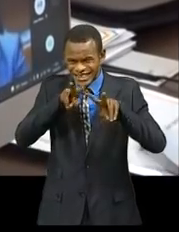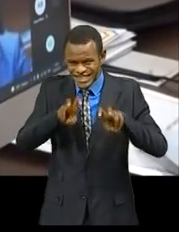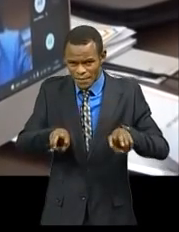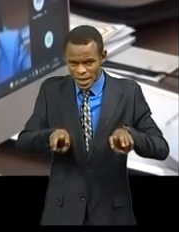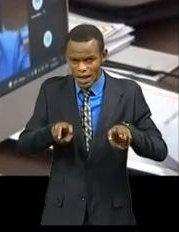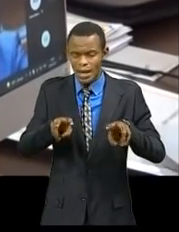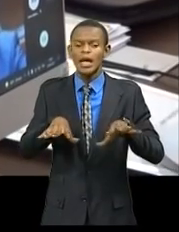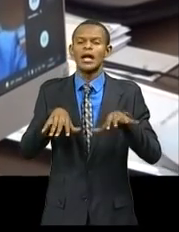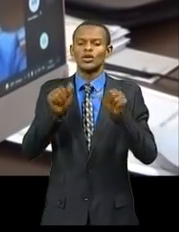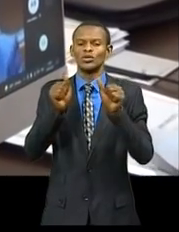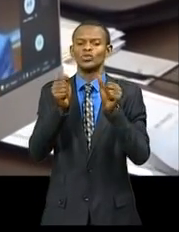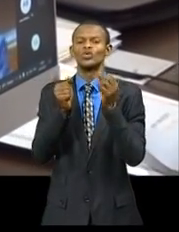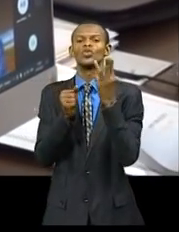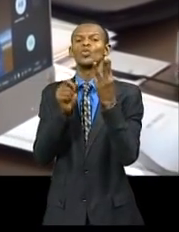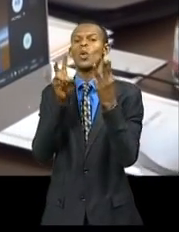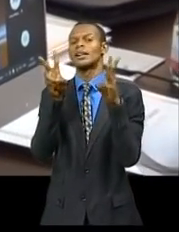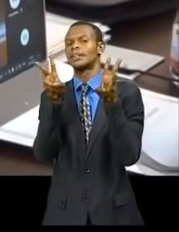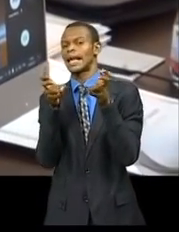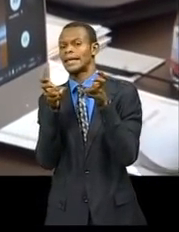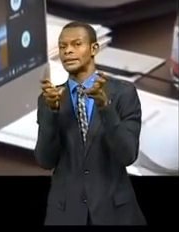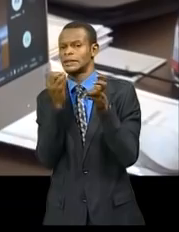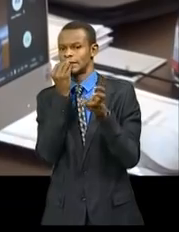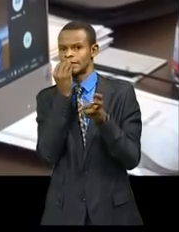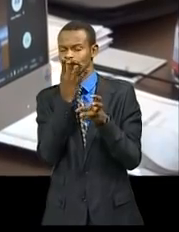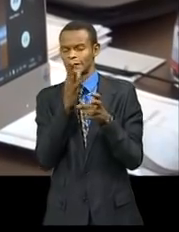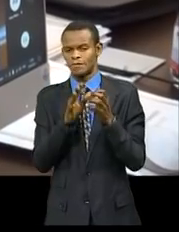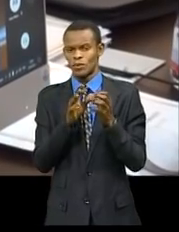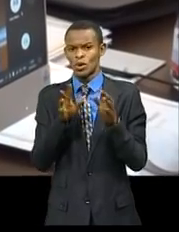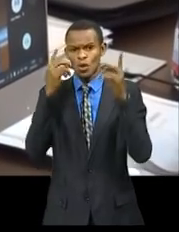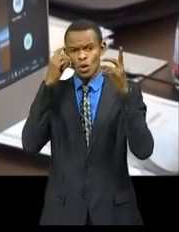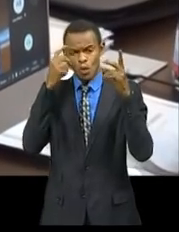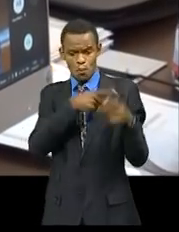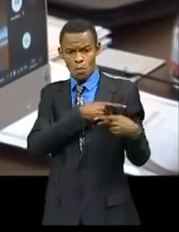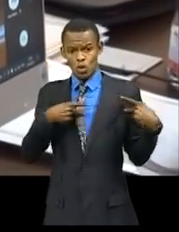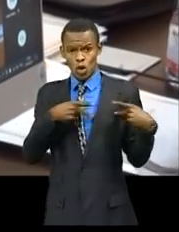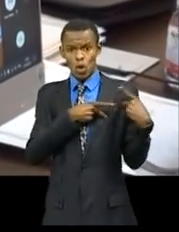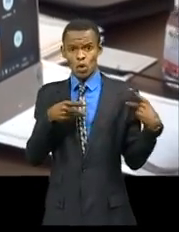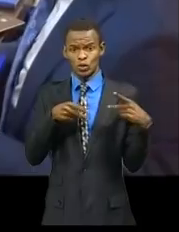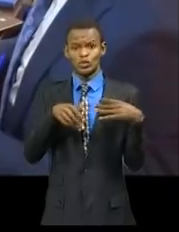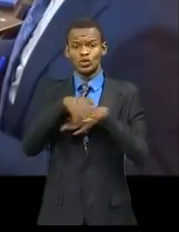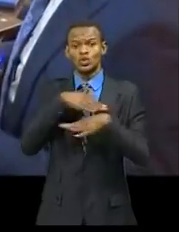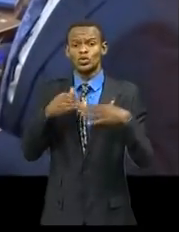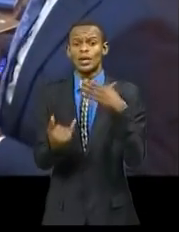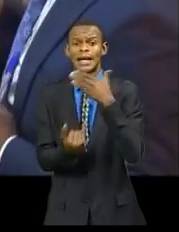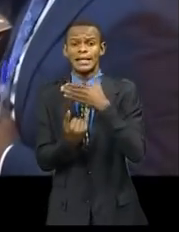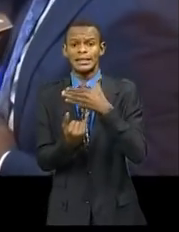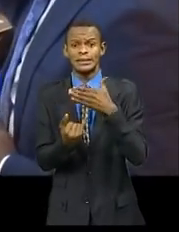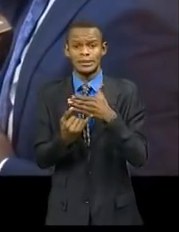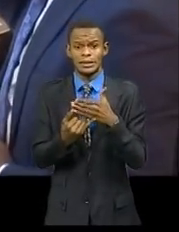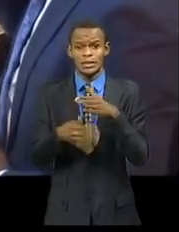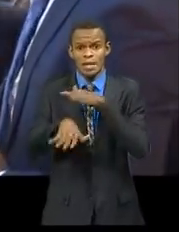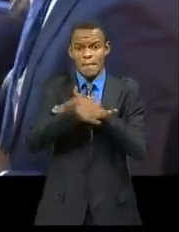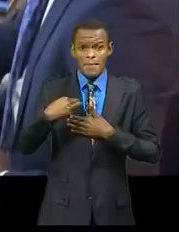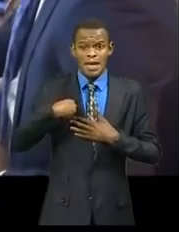protocole sur l'industrie des pays membres de la SABEC. Le ministre de l'Industrie, représenté par son